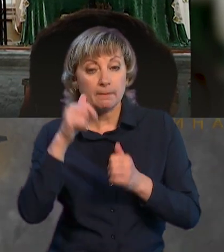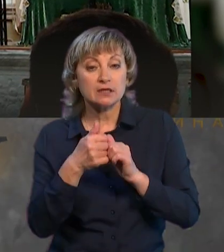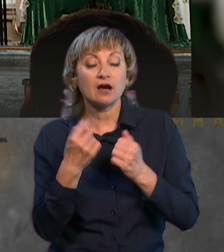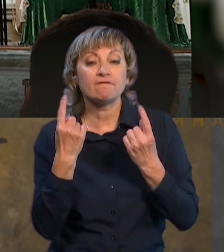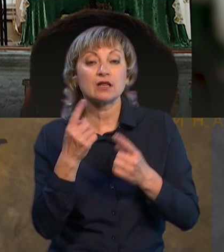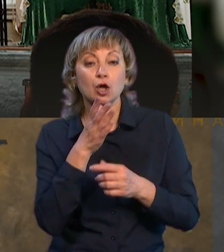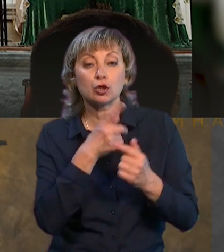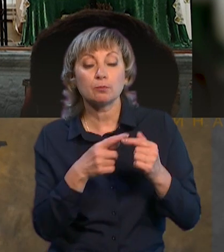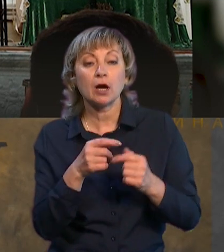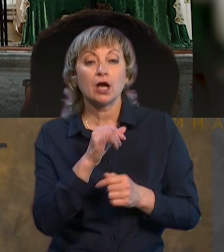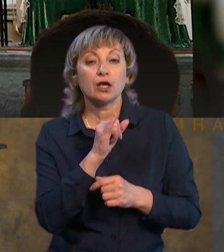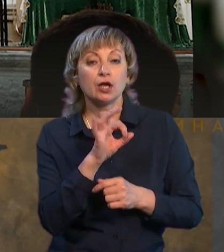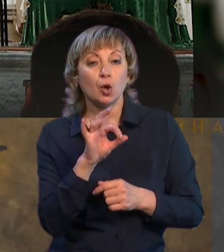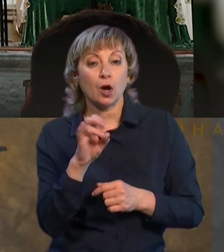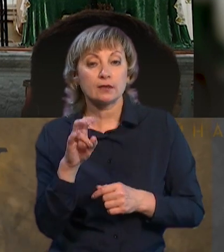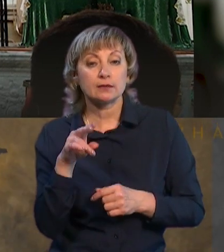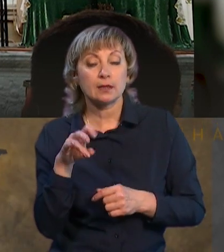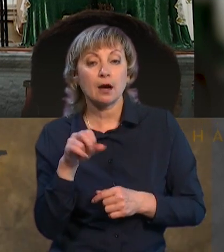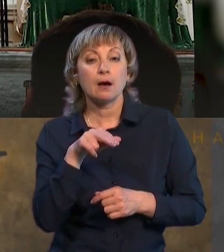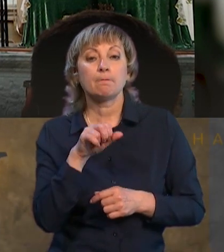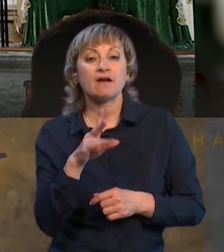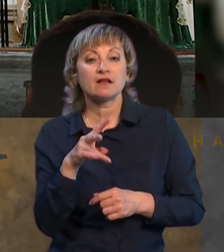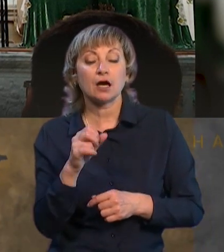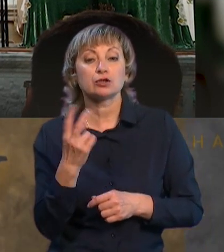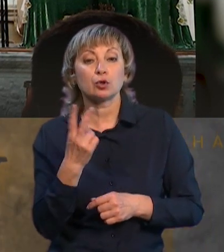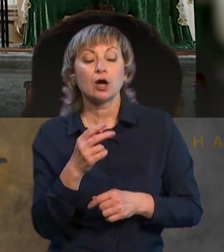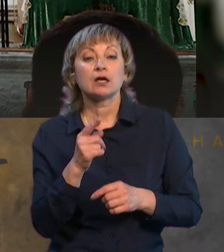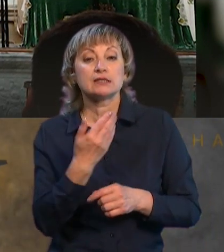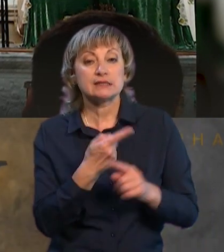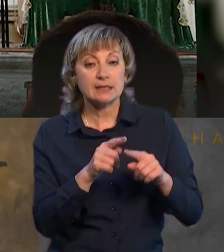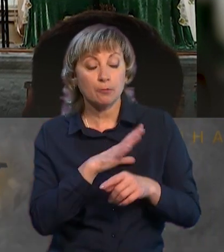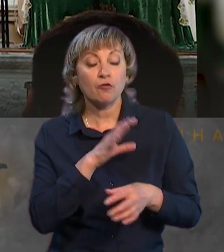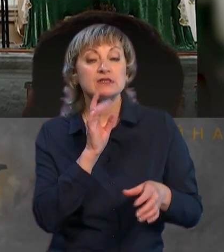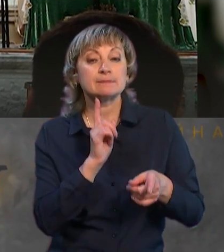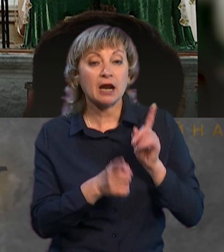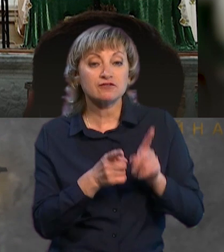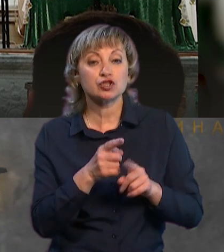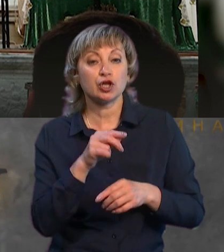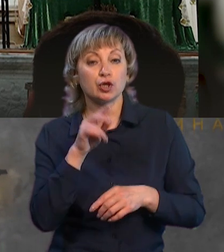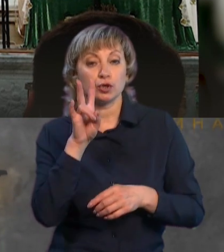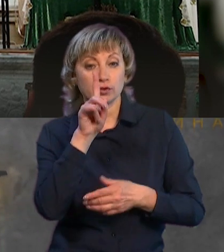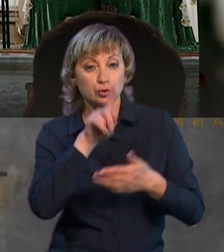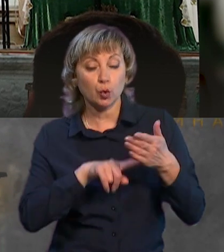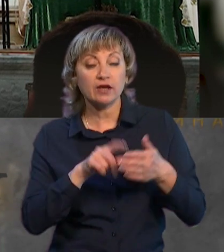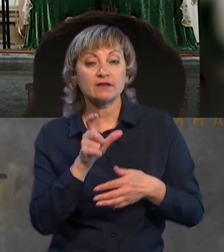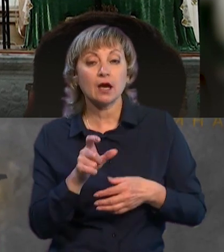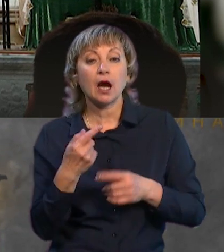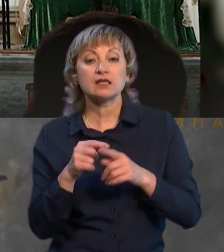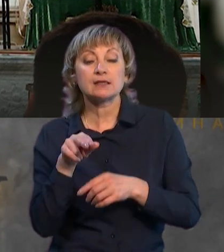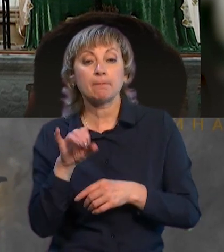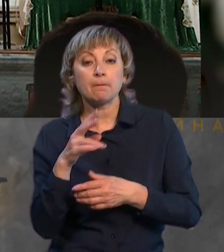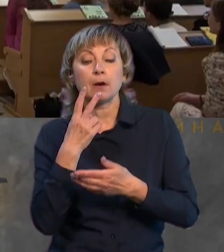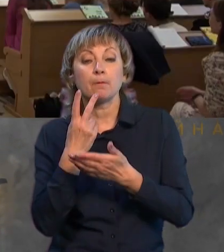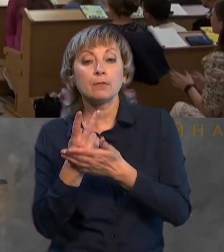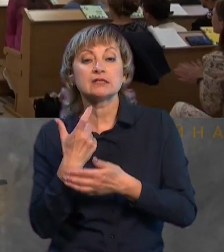добу Івана Павла ІІ. І це був справжній духовник. А цей Папа швидше демонструє себе як політик, а